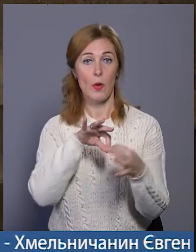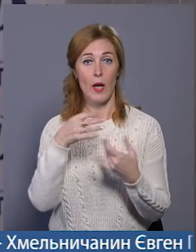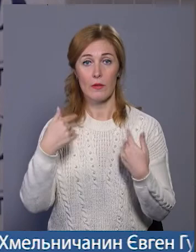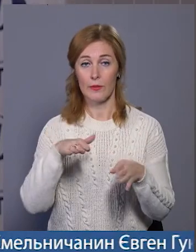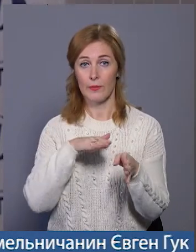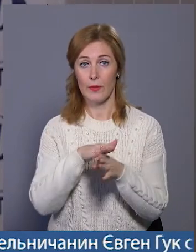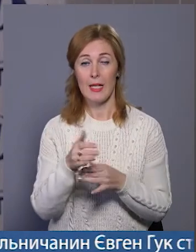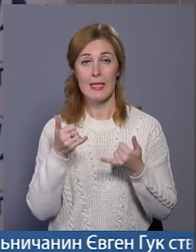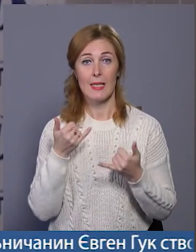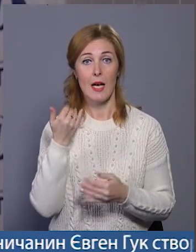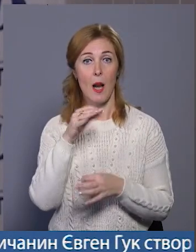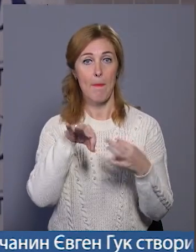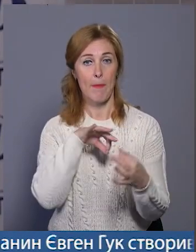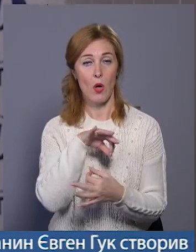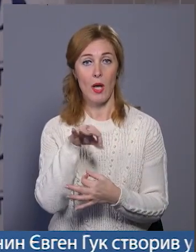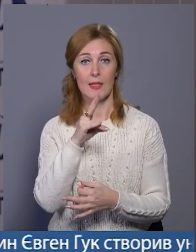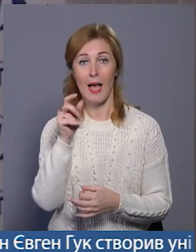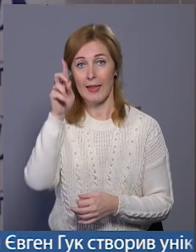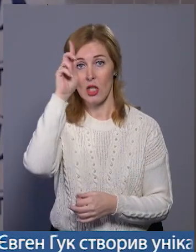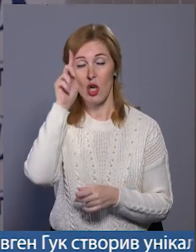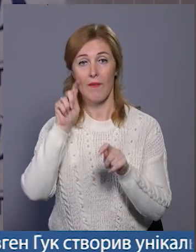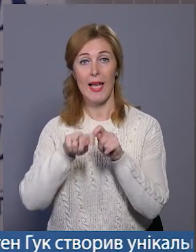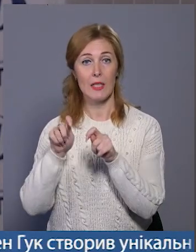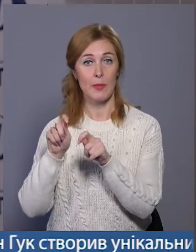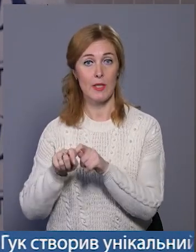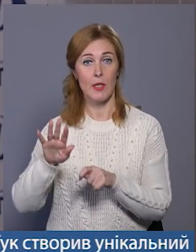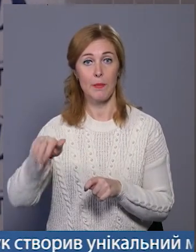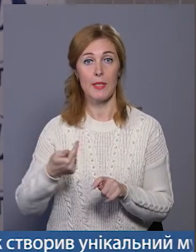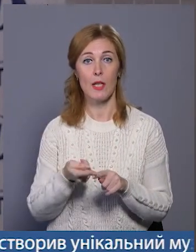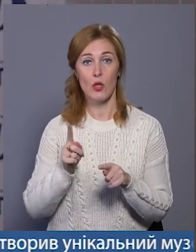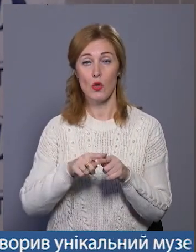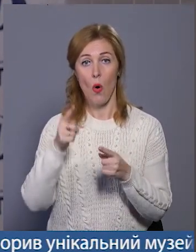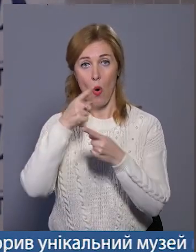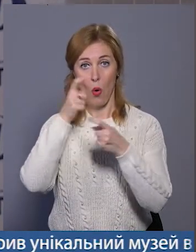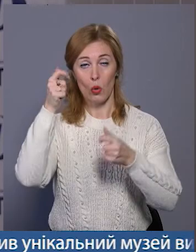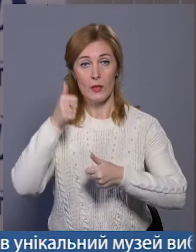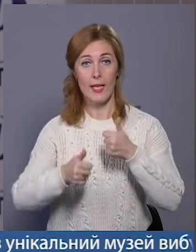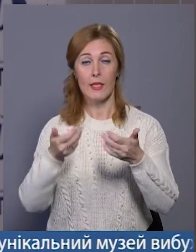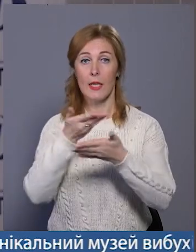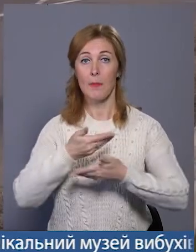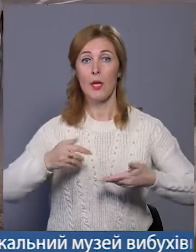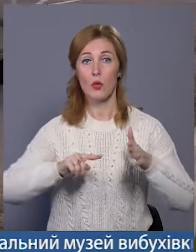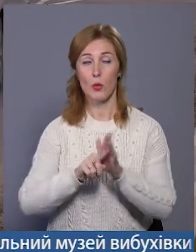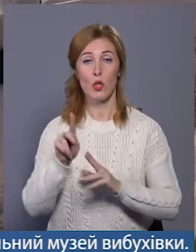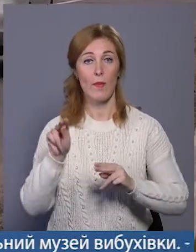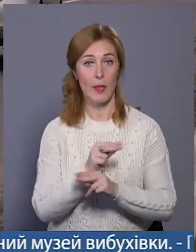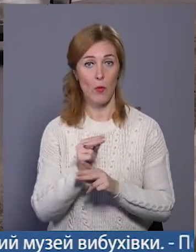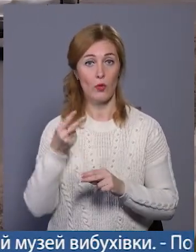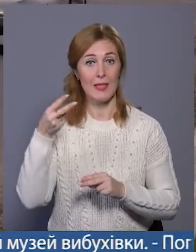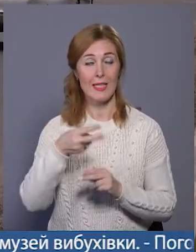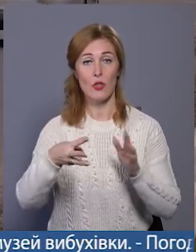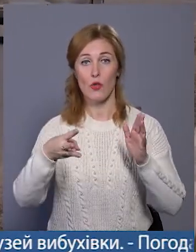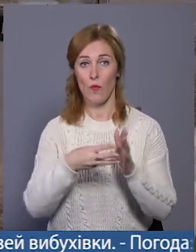Зараз він на державній експертизі, після чого буде оголошений тендер і ми розпочнемо його ремонт. У 2008